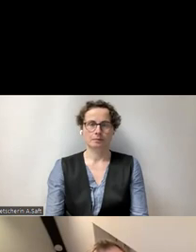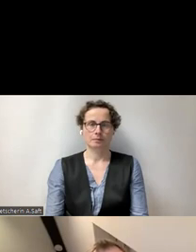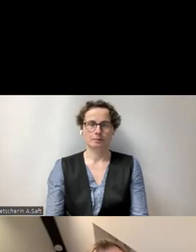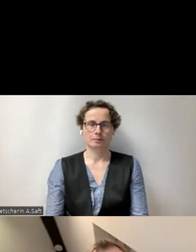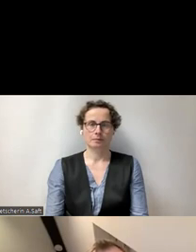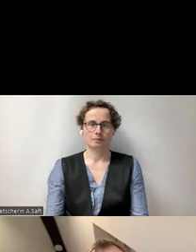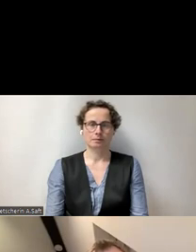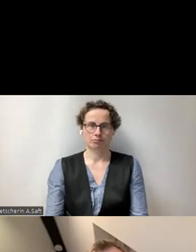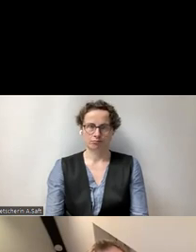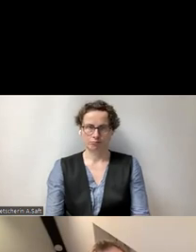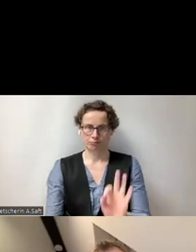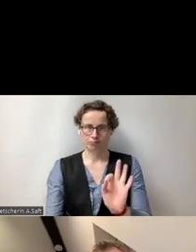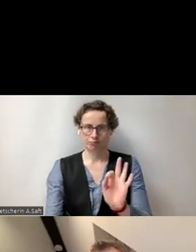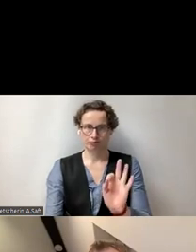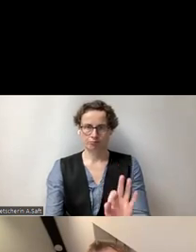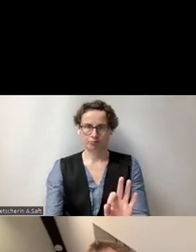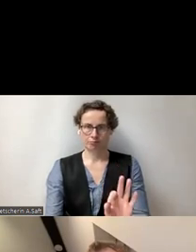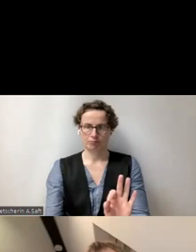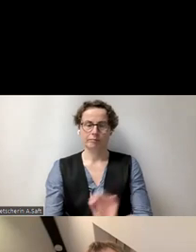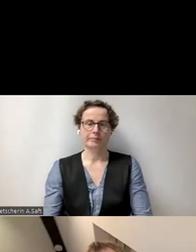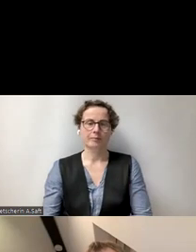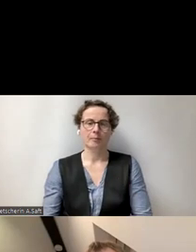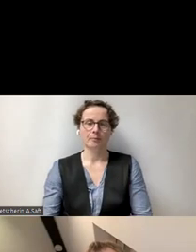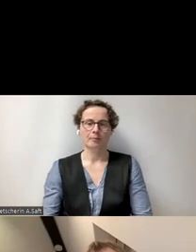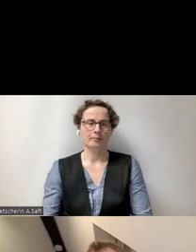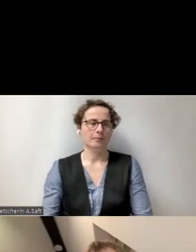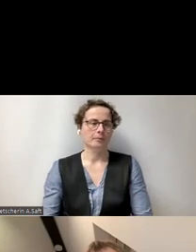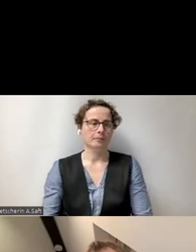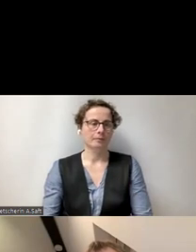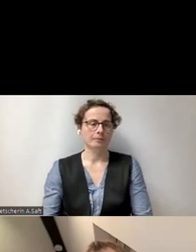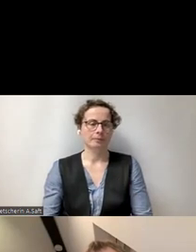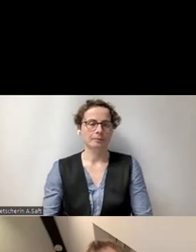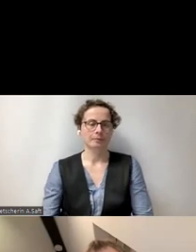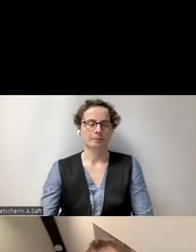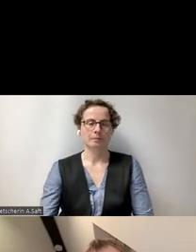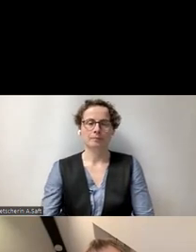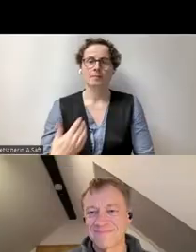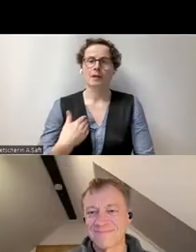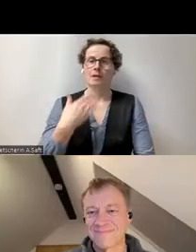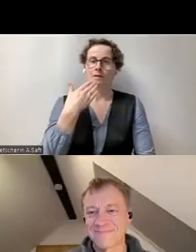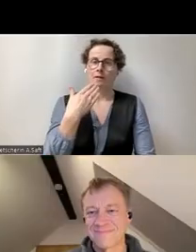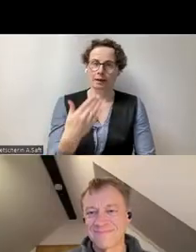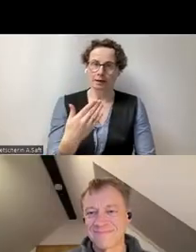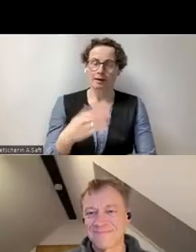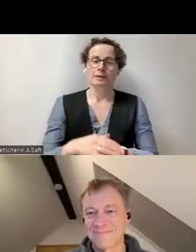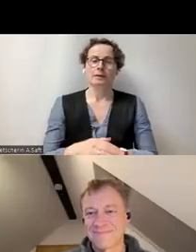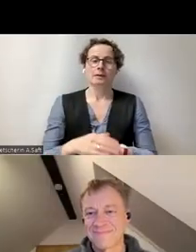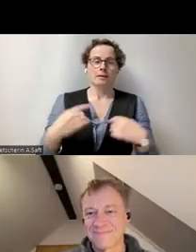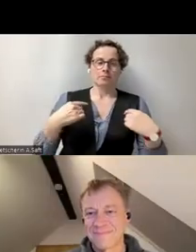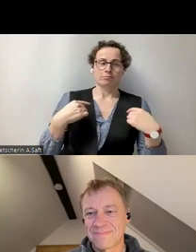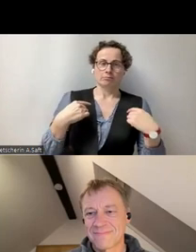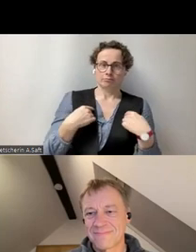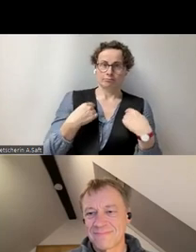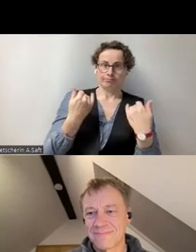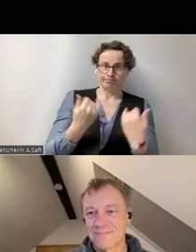Okay. Vielen Dank, Fred, für die Einführung. Ich hoffe, dass Sie mich auch klar und deutlich